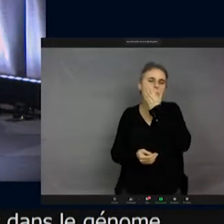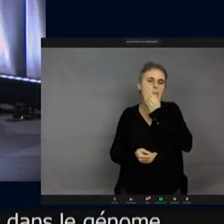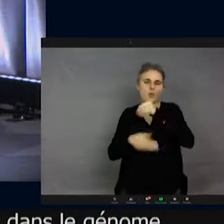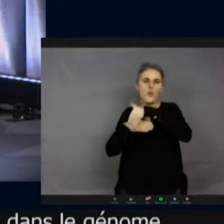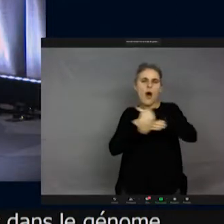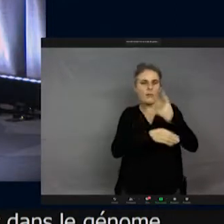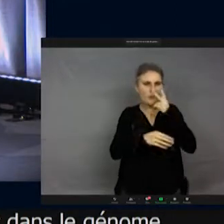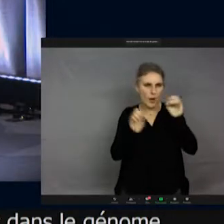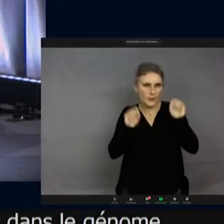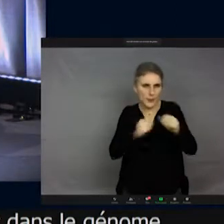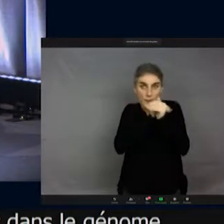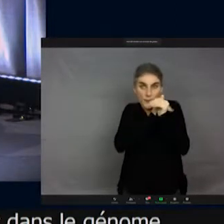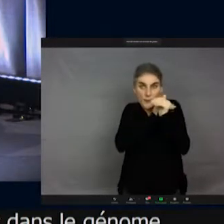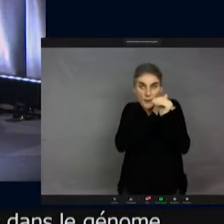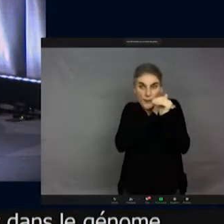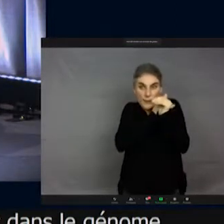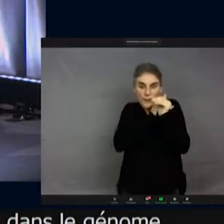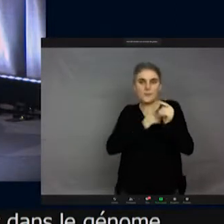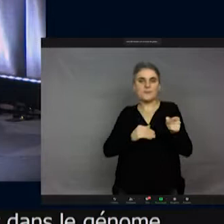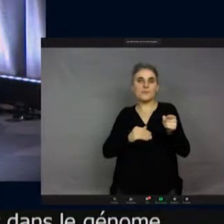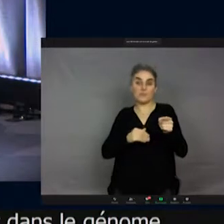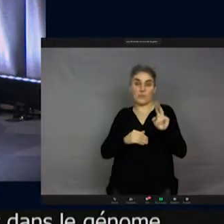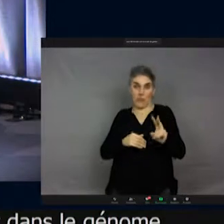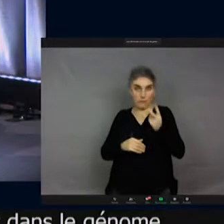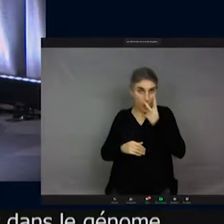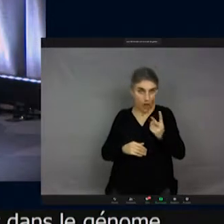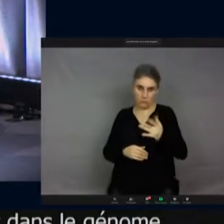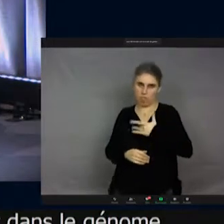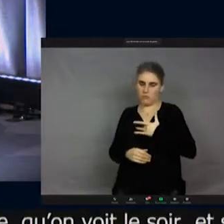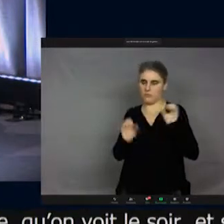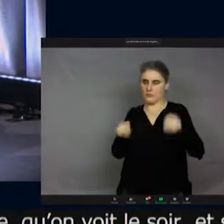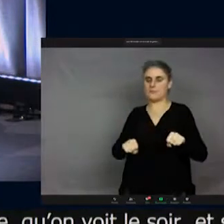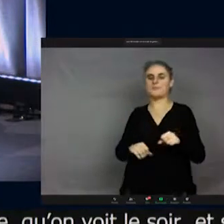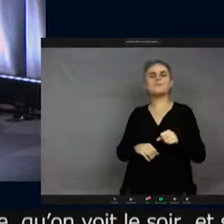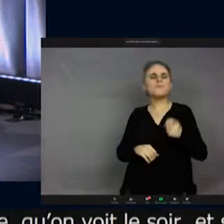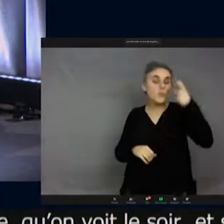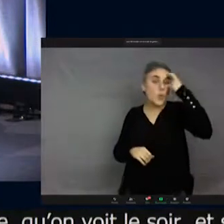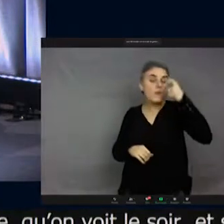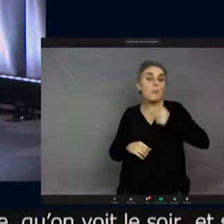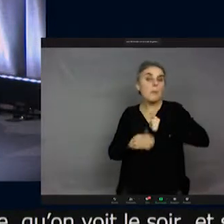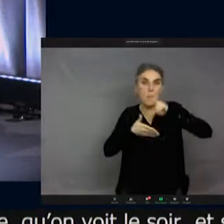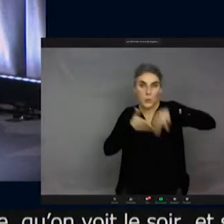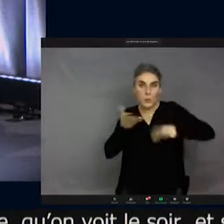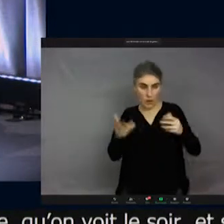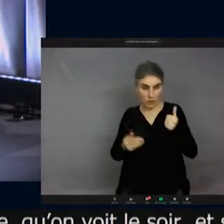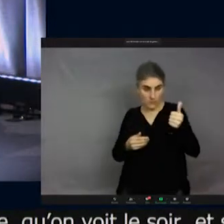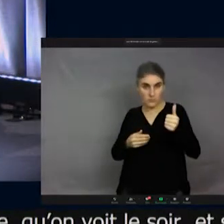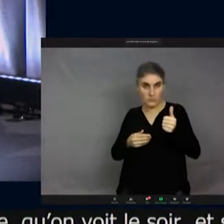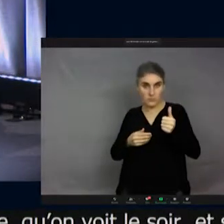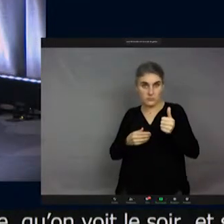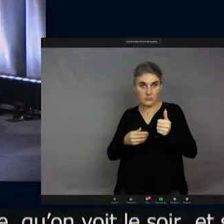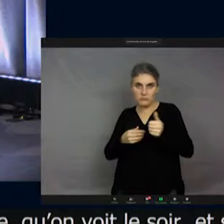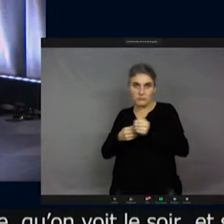et si on a la chance de le croiser, c'est une expérience intéressante. Et je crois que j'ai lu qu'il migre. C'est vrai ?